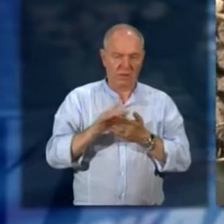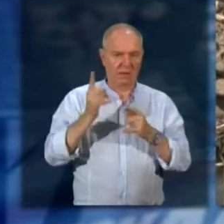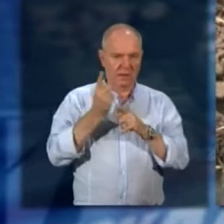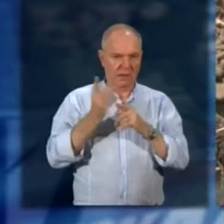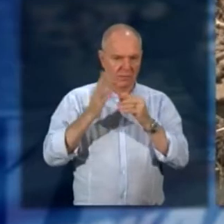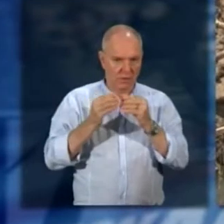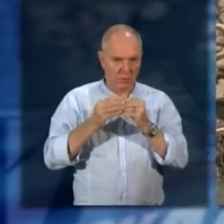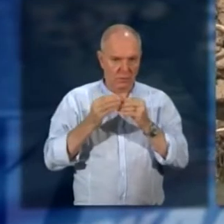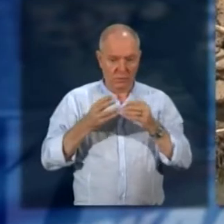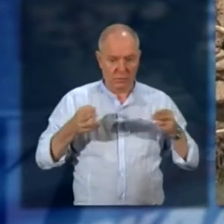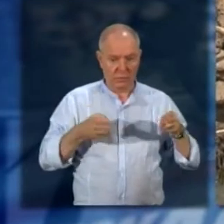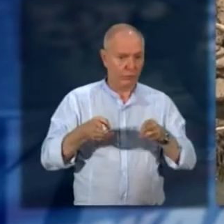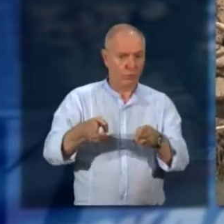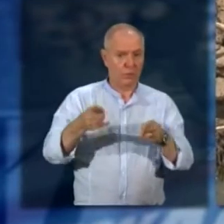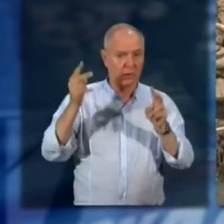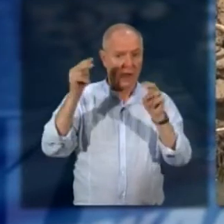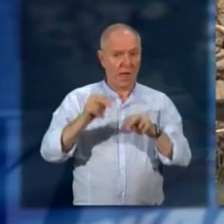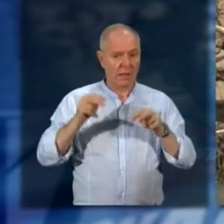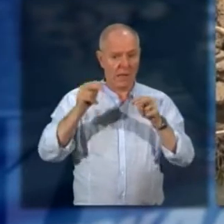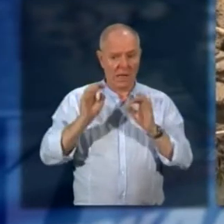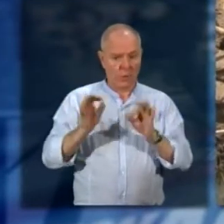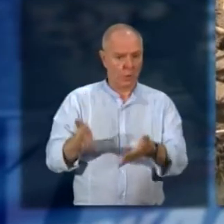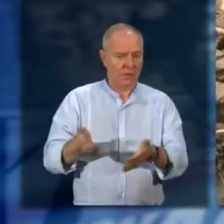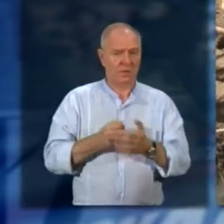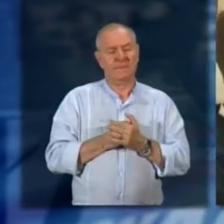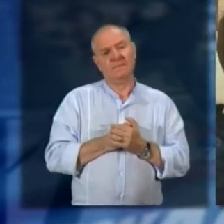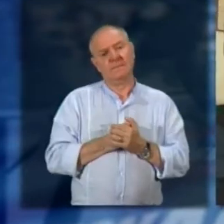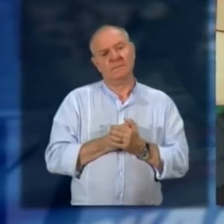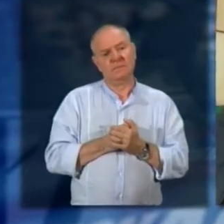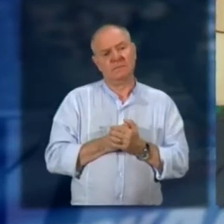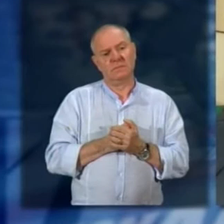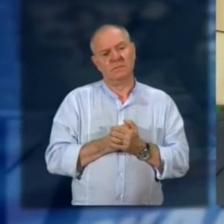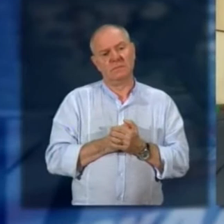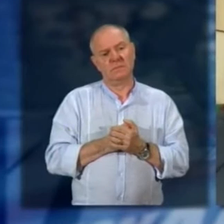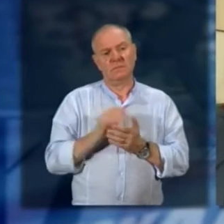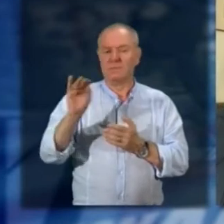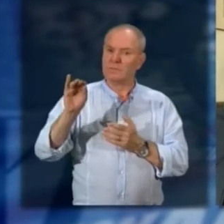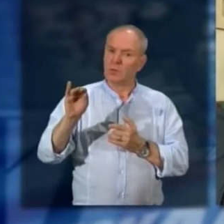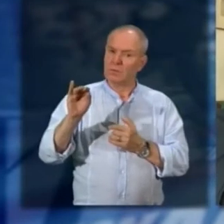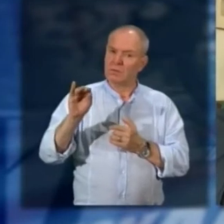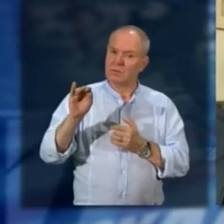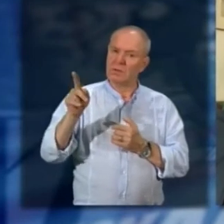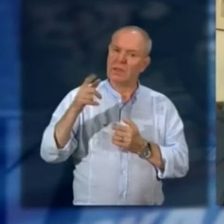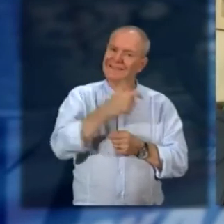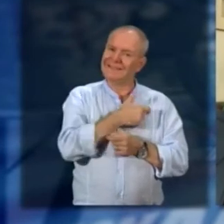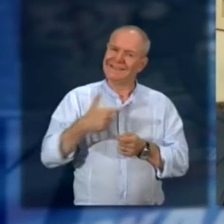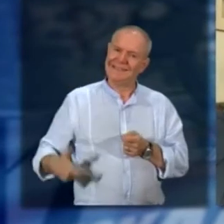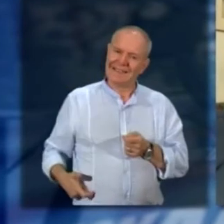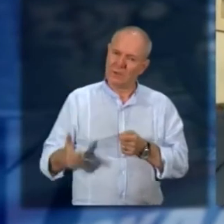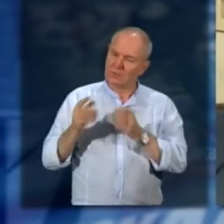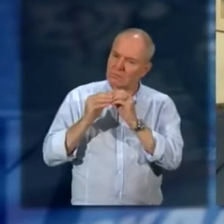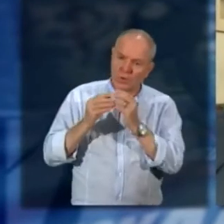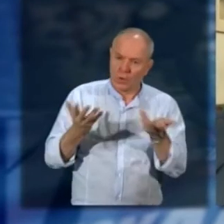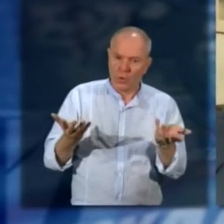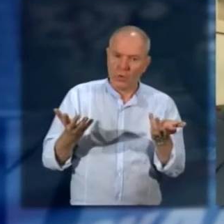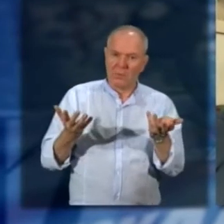il rio che sono anni e anni che c'è. Tavolo tecnico per decidere che cosa fare in via Flogno,